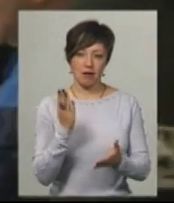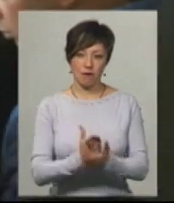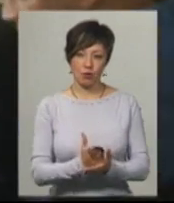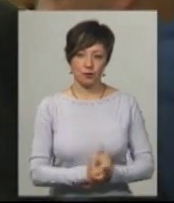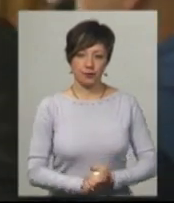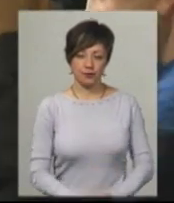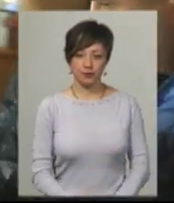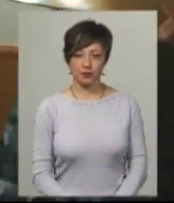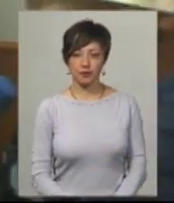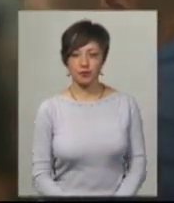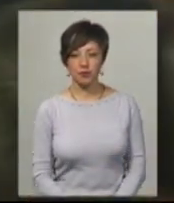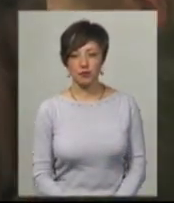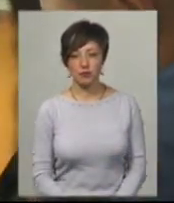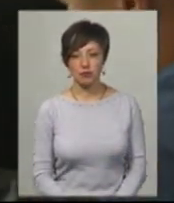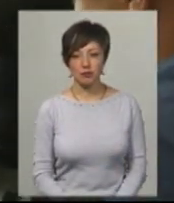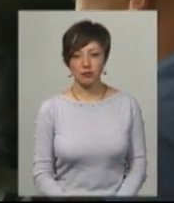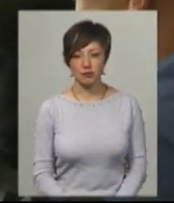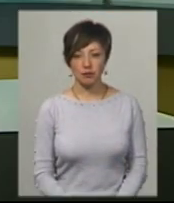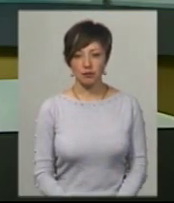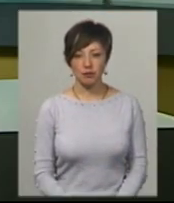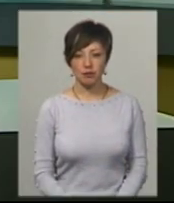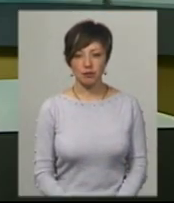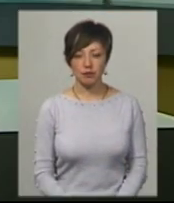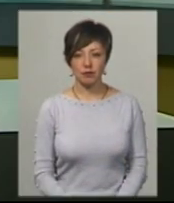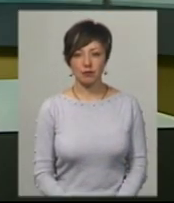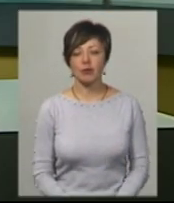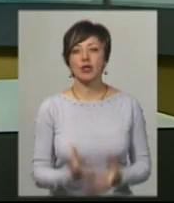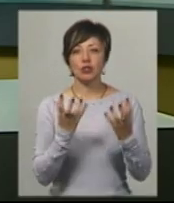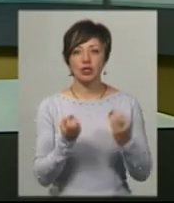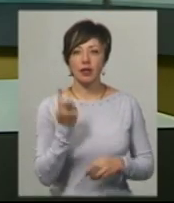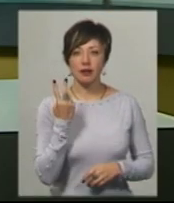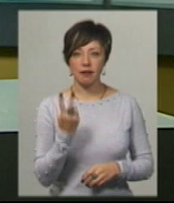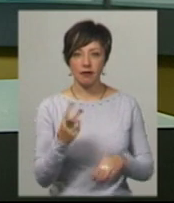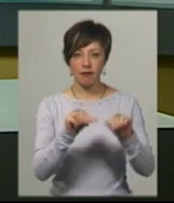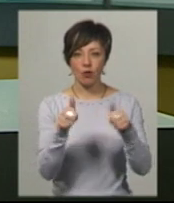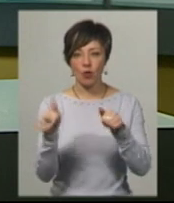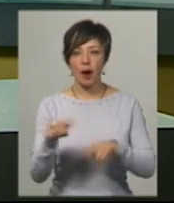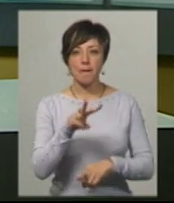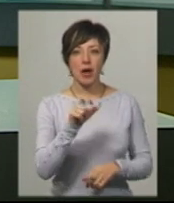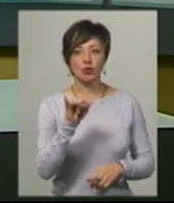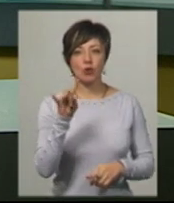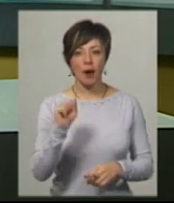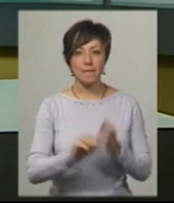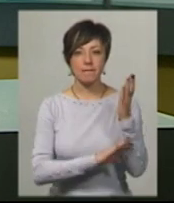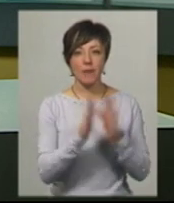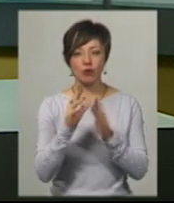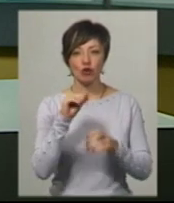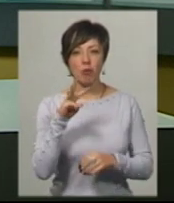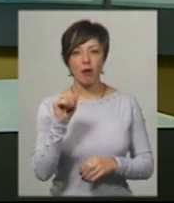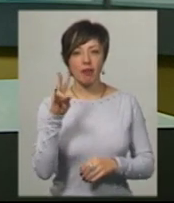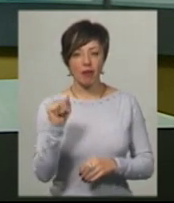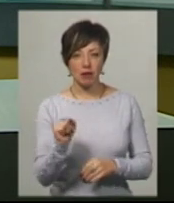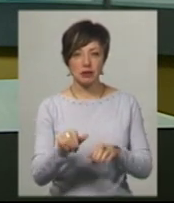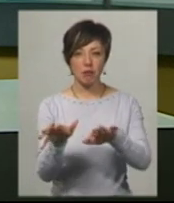Мовчан. Новини на Суспільному. Хмельницький. Ще дві фігури Мазура з автомістечка у парку Чекмана обласного